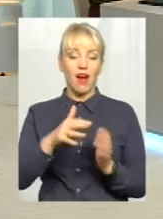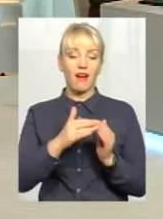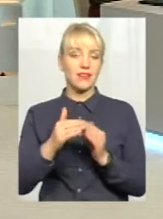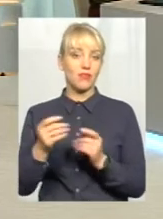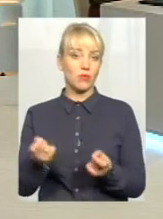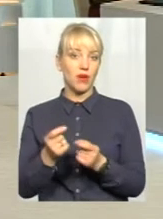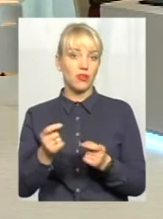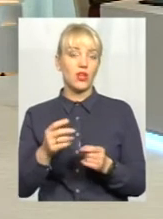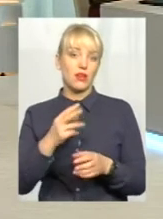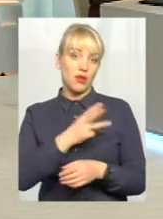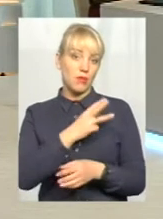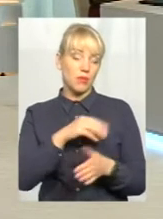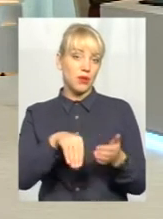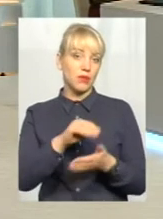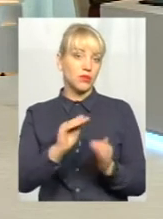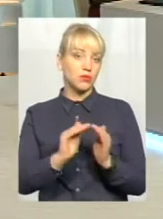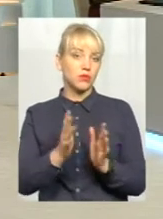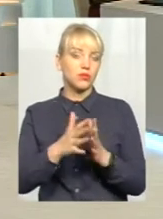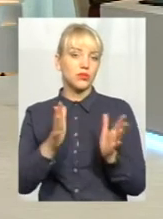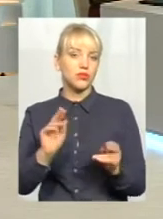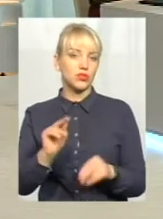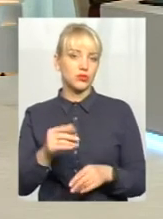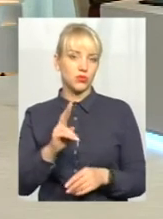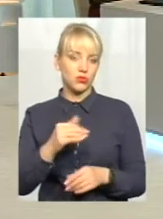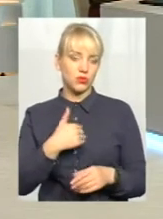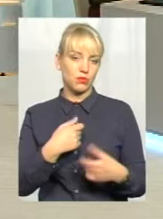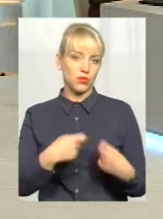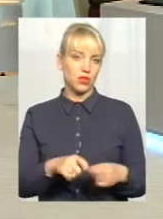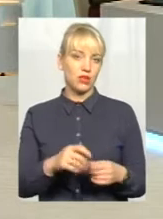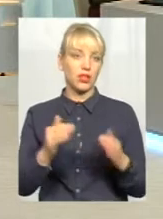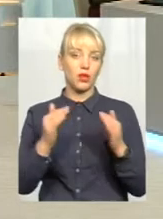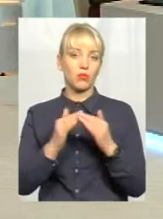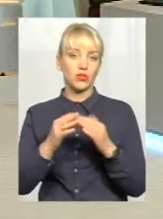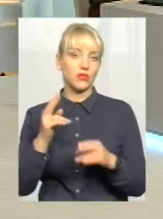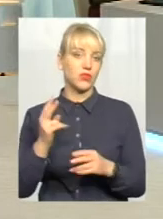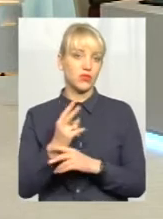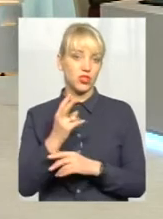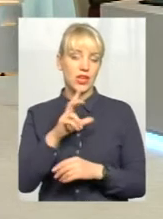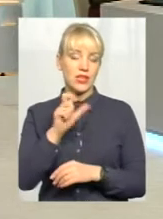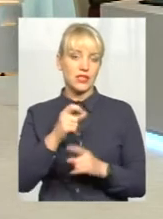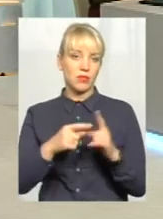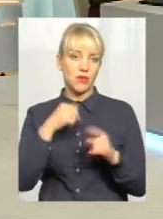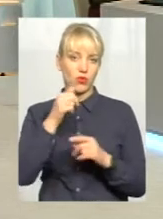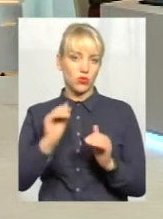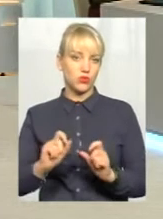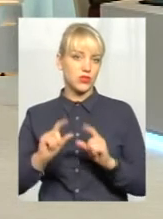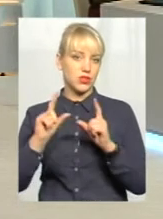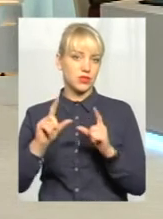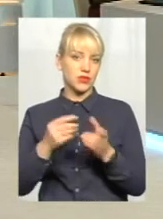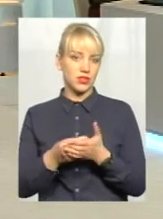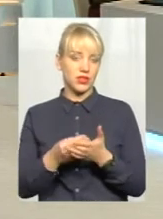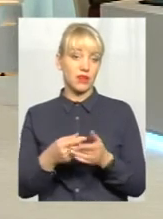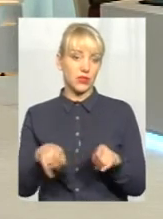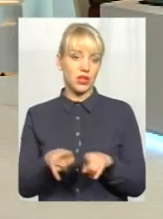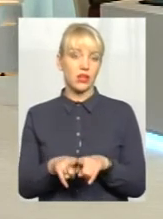бажаючих їх придбати будинок, виявилось набагато більше, ніж бажаючих його продати. І будинки вдвічі за півроку виросли в ціні. От вам приклад